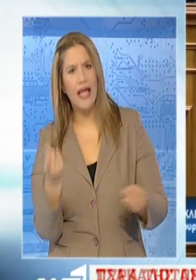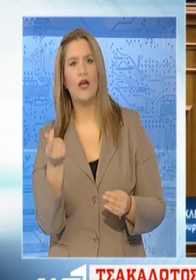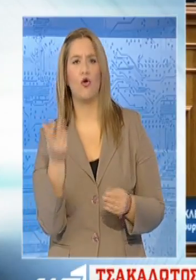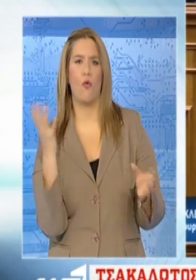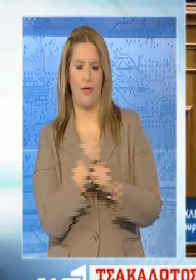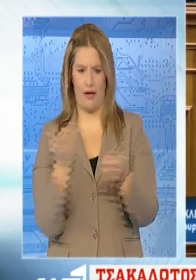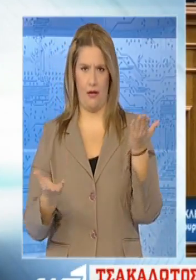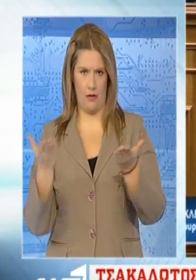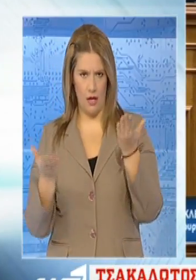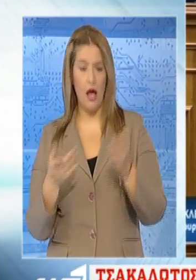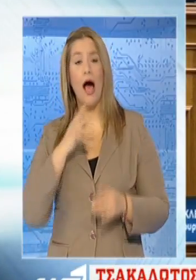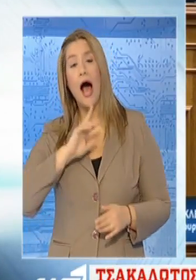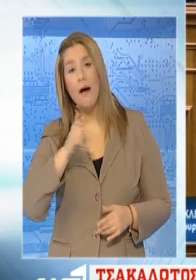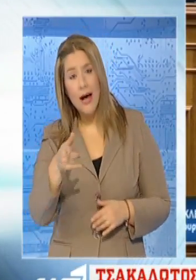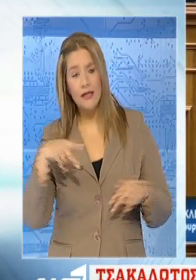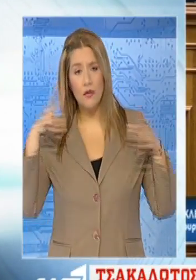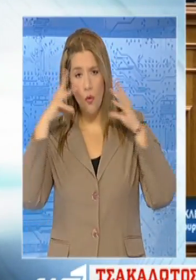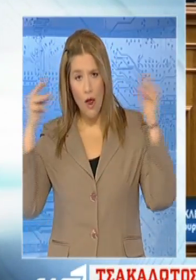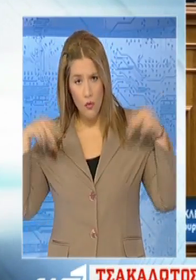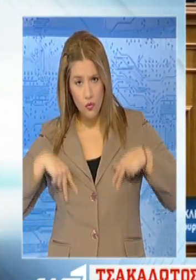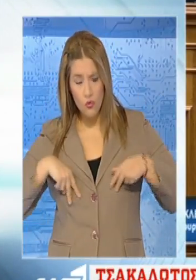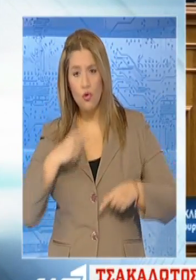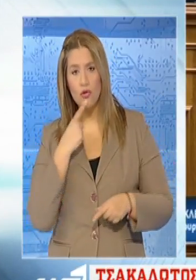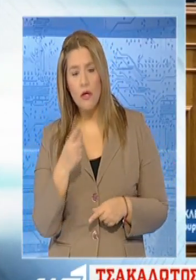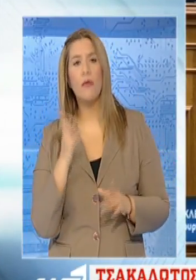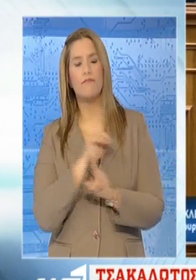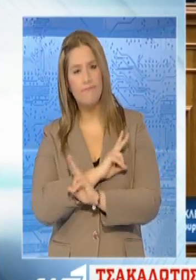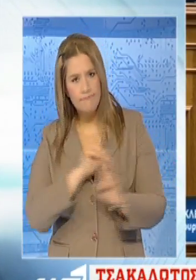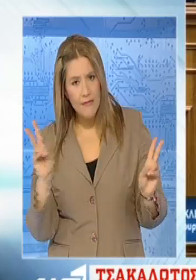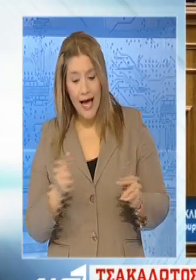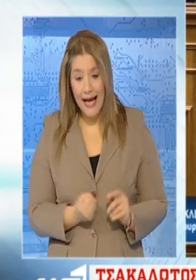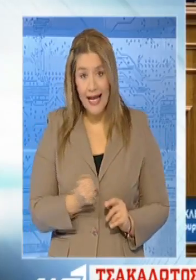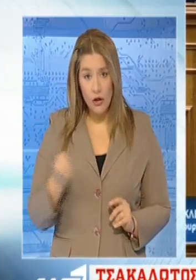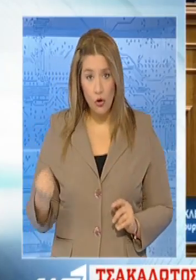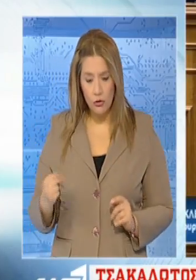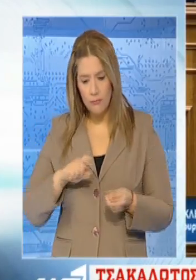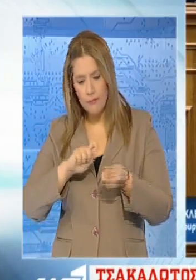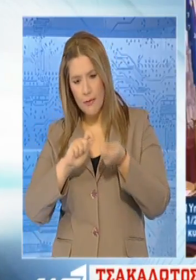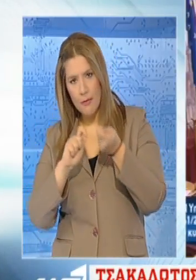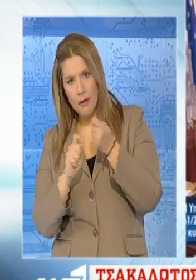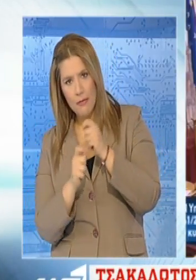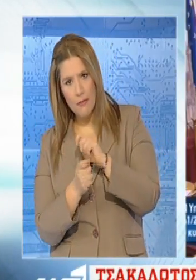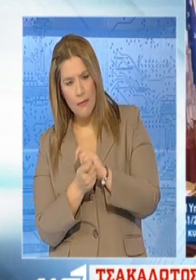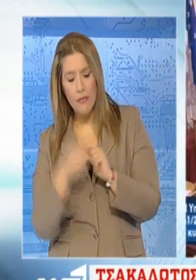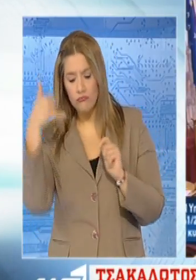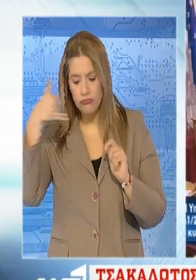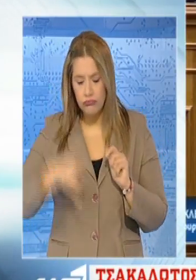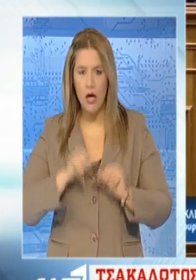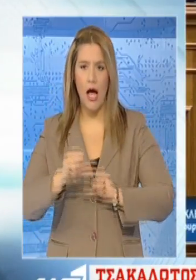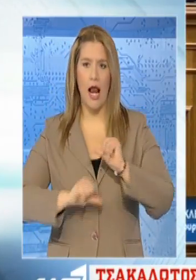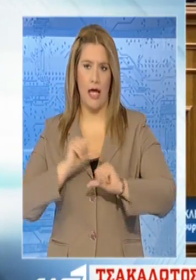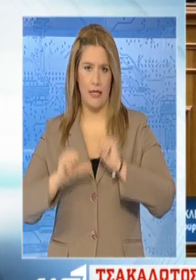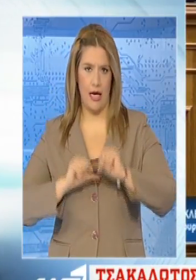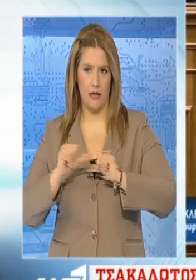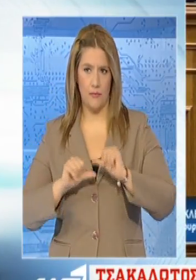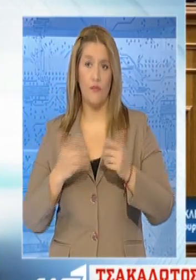Και γι' αυτό ο Ντάισιμπλουμ είπε με ξεκάθαρο τρόπο ότι πάμε από τη λιτότητα στις διαφροτικές αλλαγές.